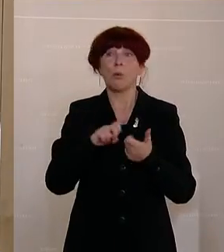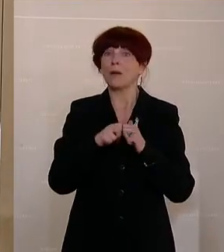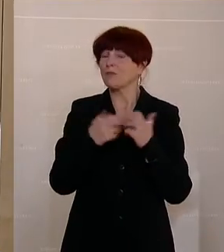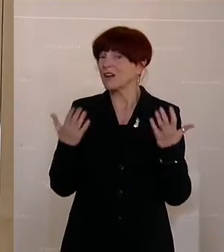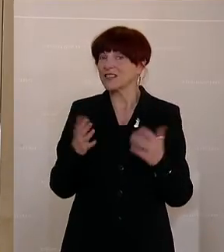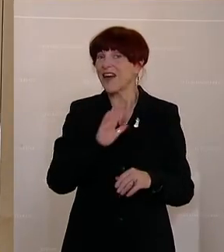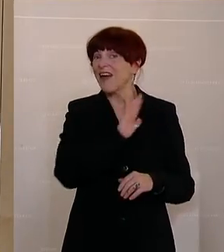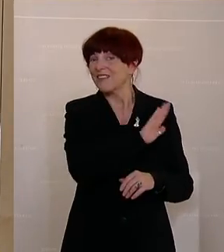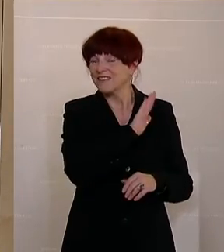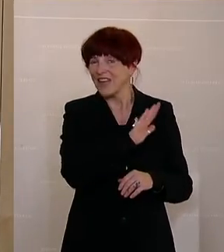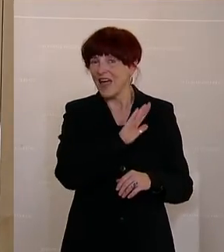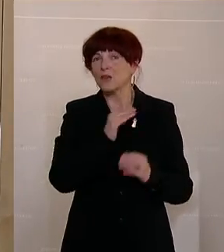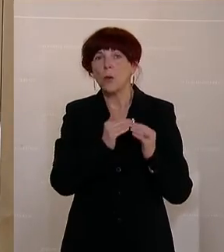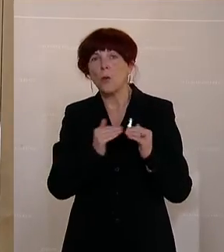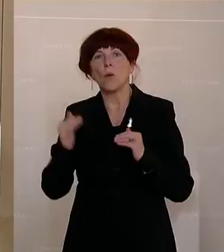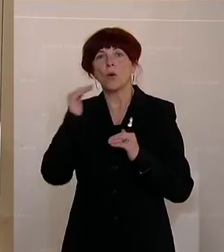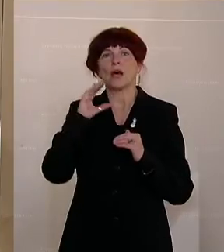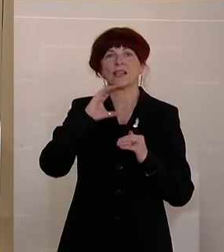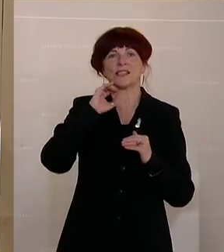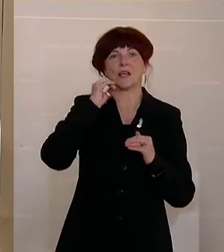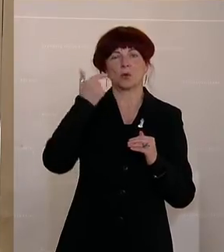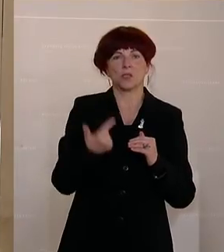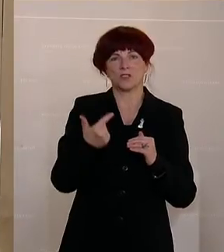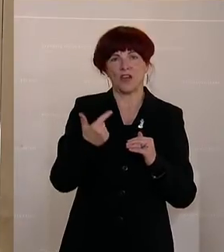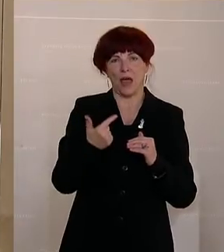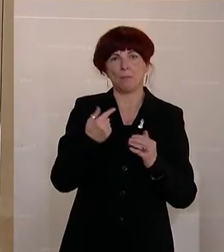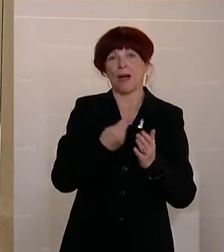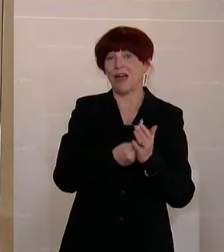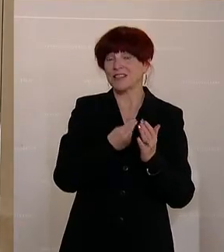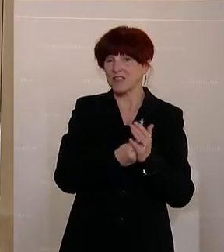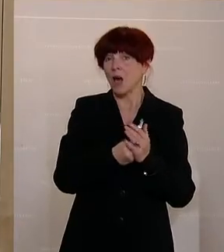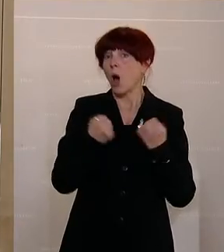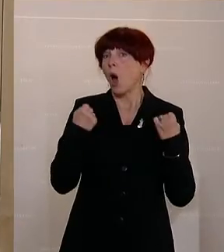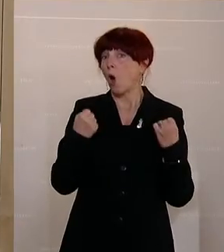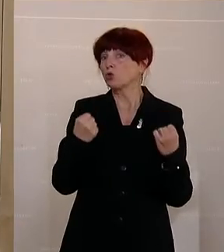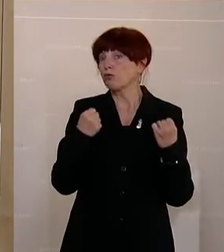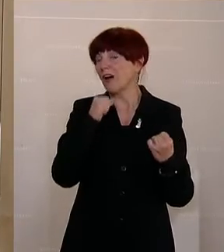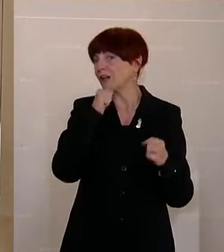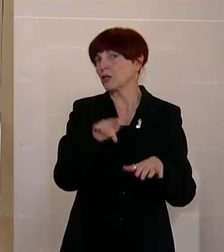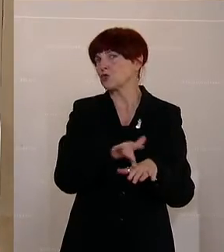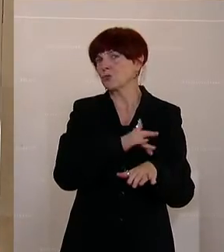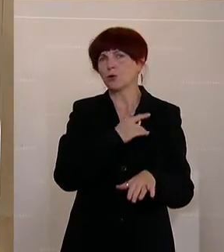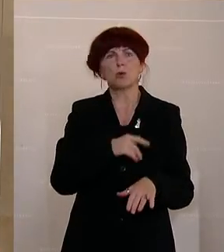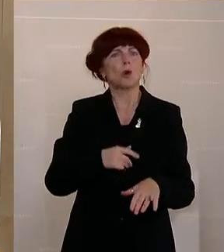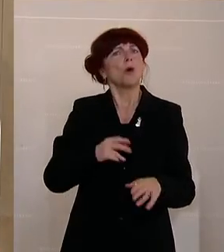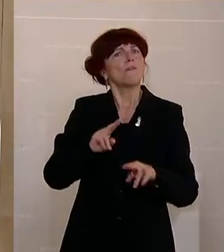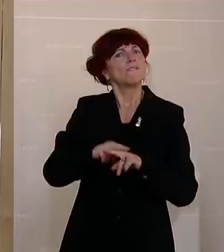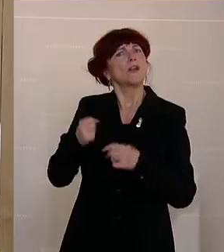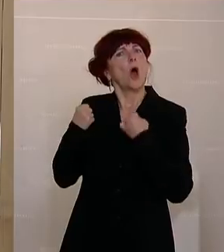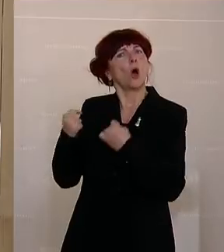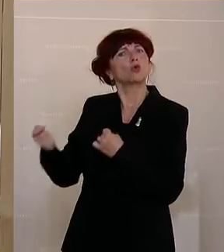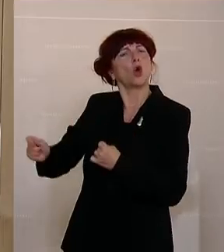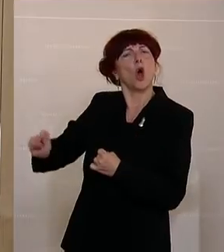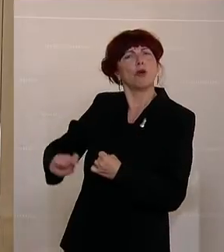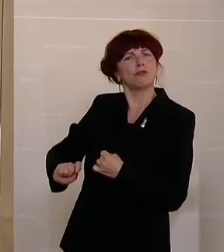euren höheren CO2-Preis würde ein Autofahrer niemals spüren, weil er sich beim Kauf der NOVA und dann später durch den Entfall der